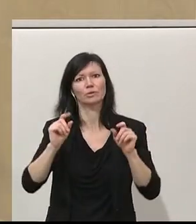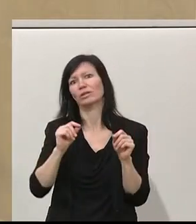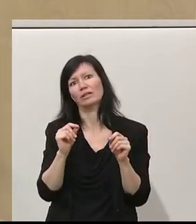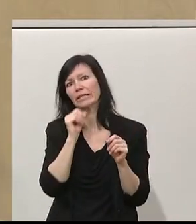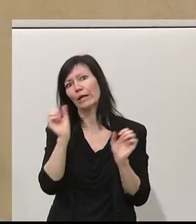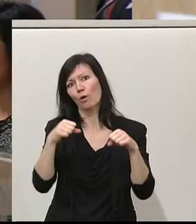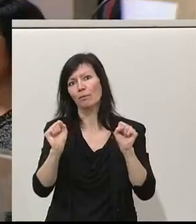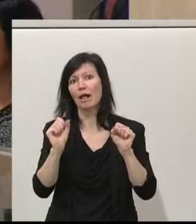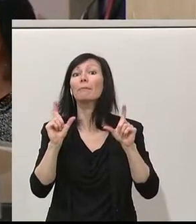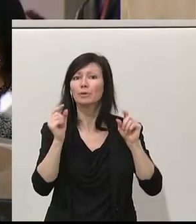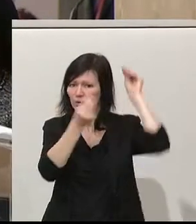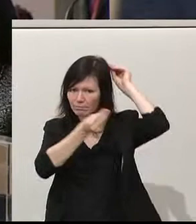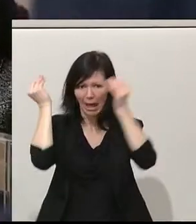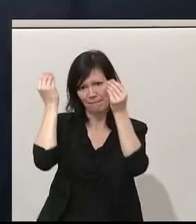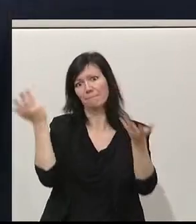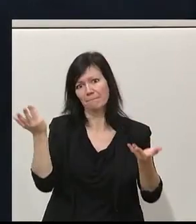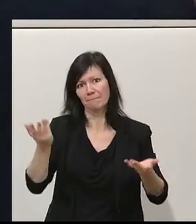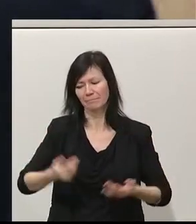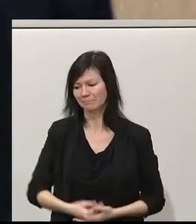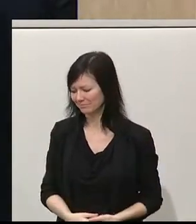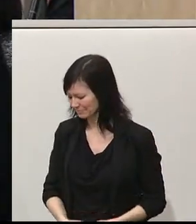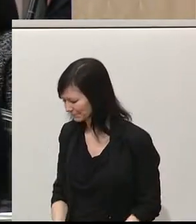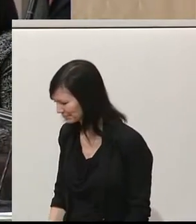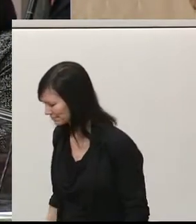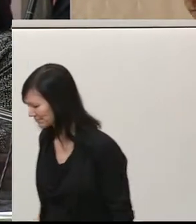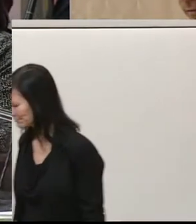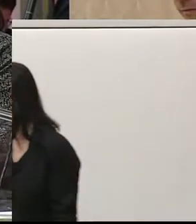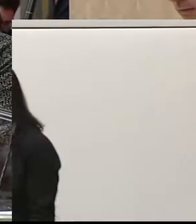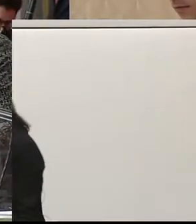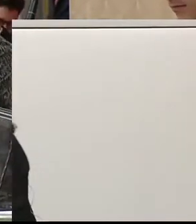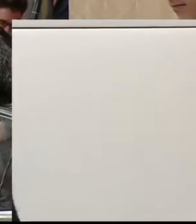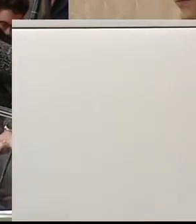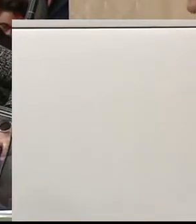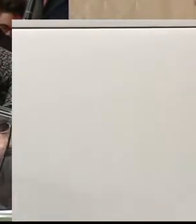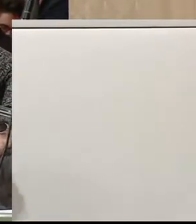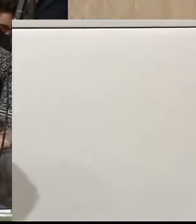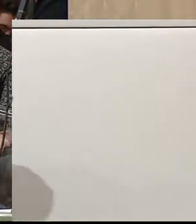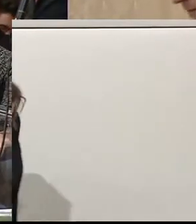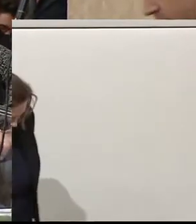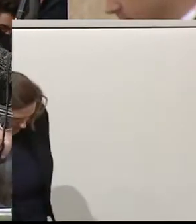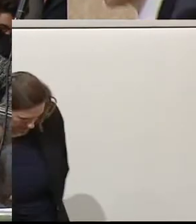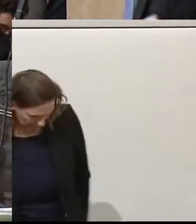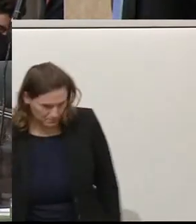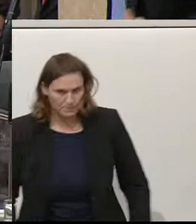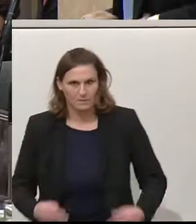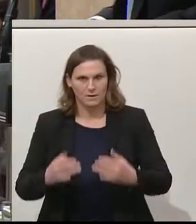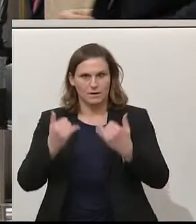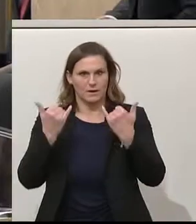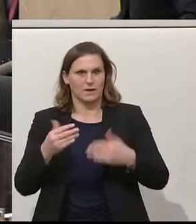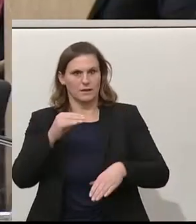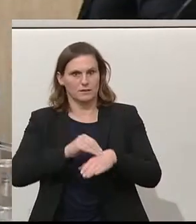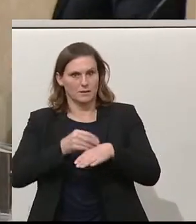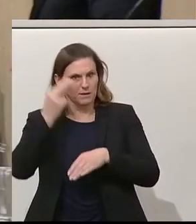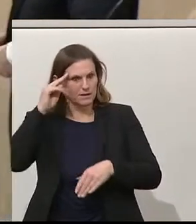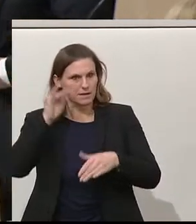Das war Nikolaus Scherak von den Neos aus Dix, der kommt ein Regierungsmitglied zu Wort, Finanzminister Gernot Blümel von der